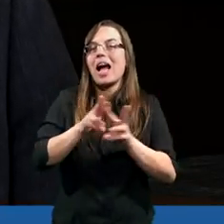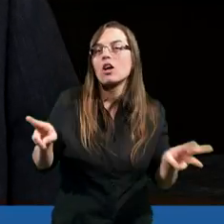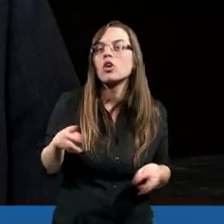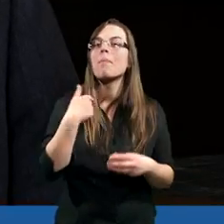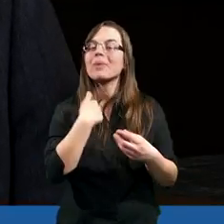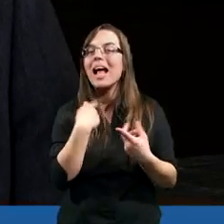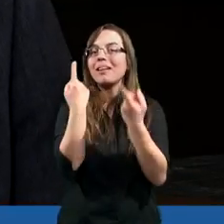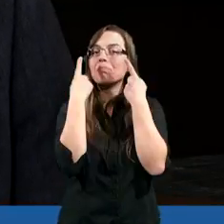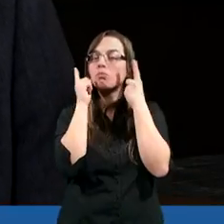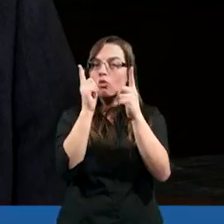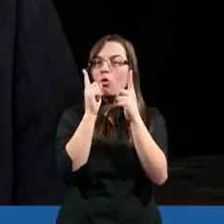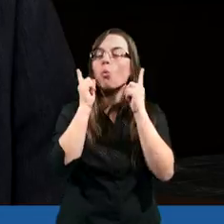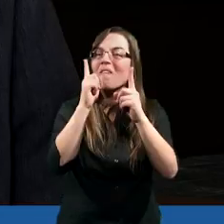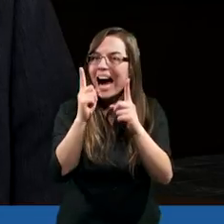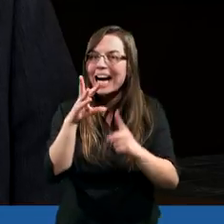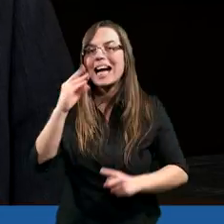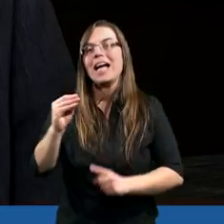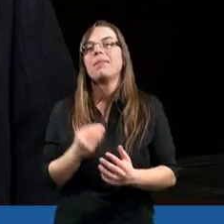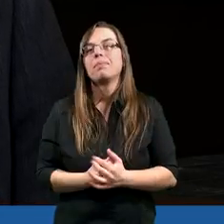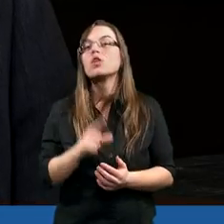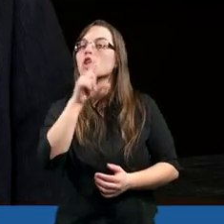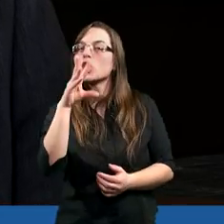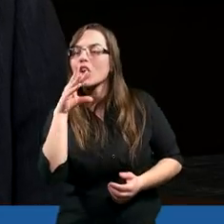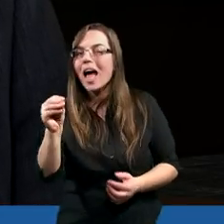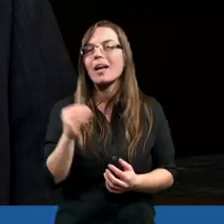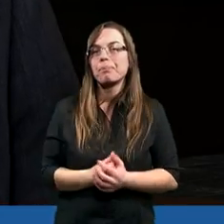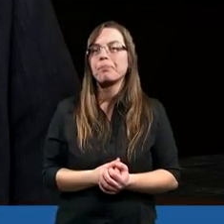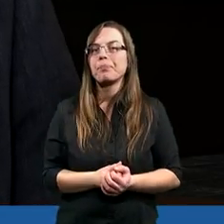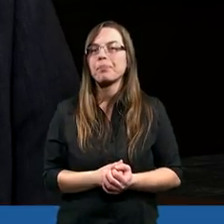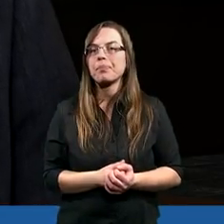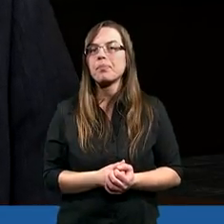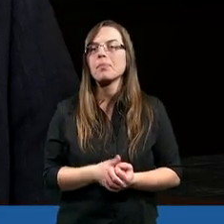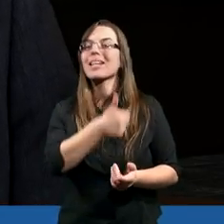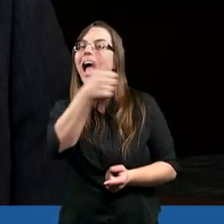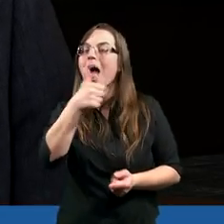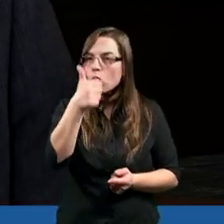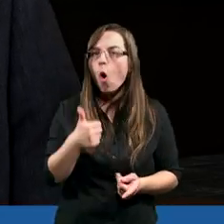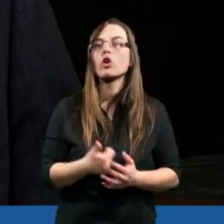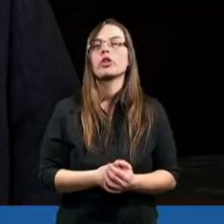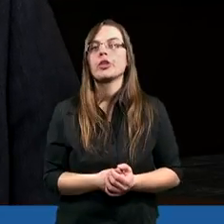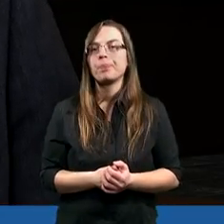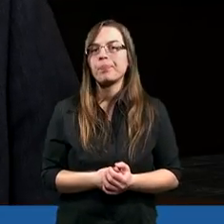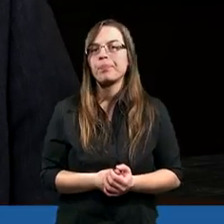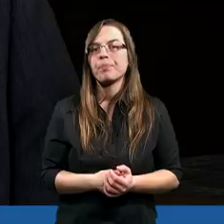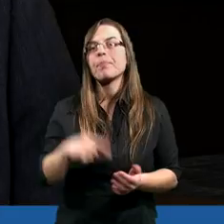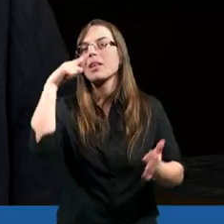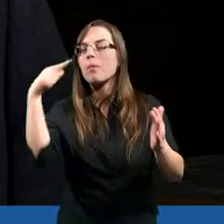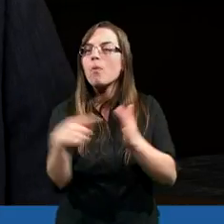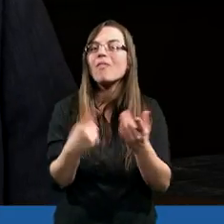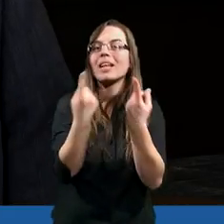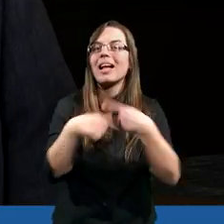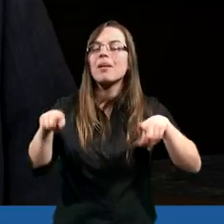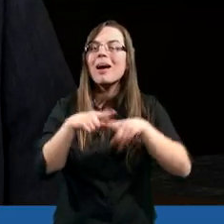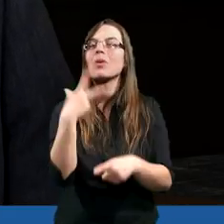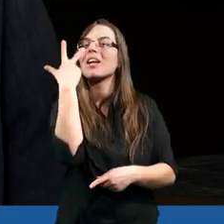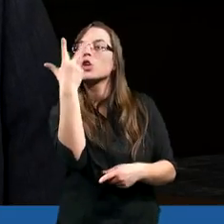rzecz zwróciła moją uwagę, że jedność powinna